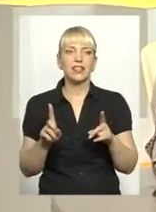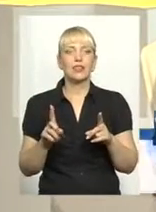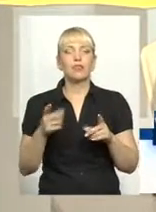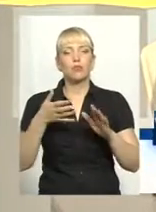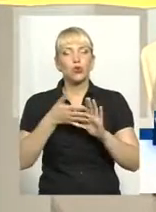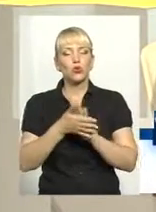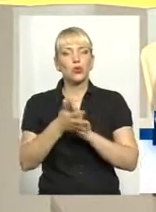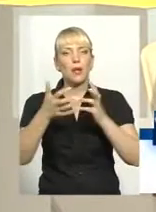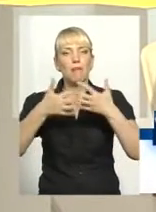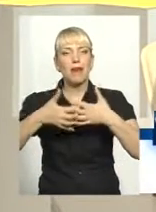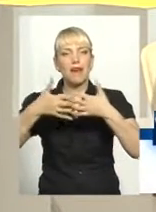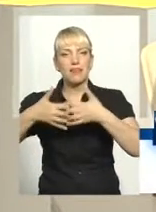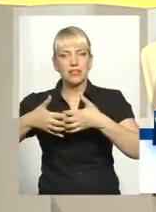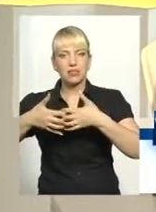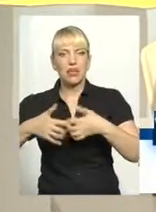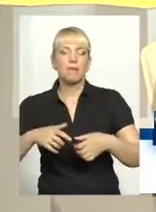механізми